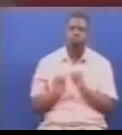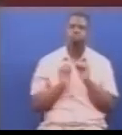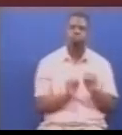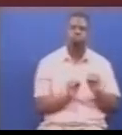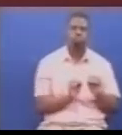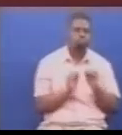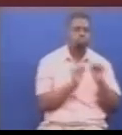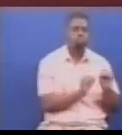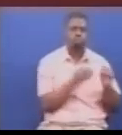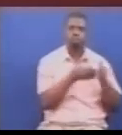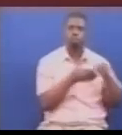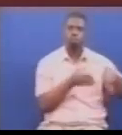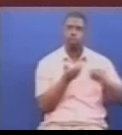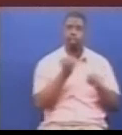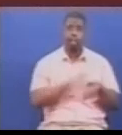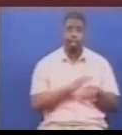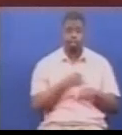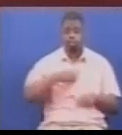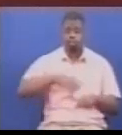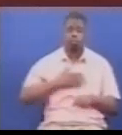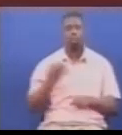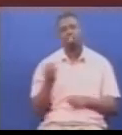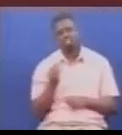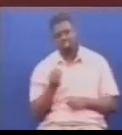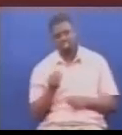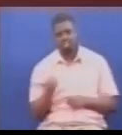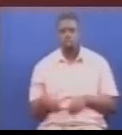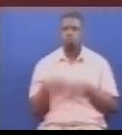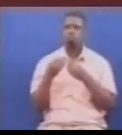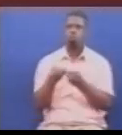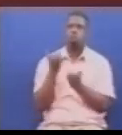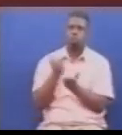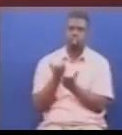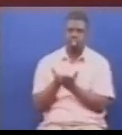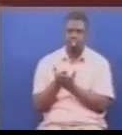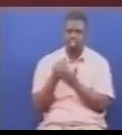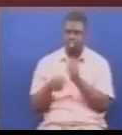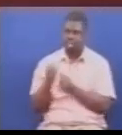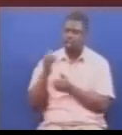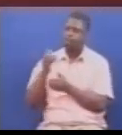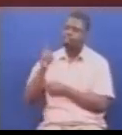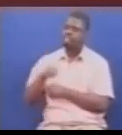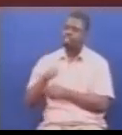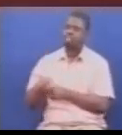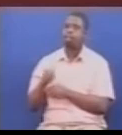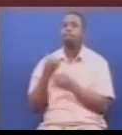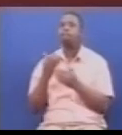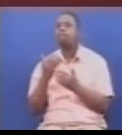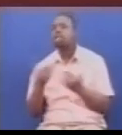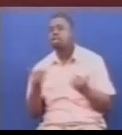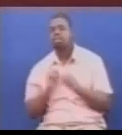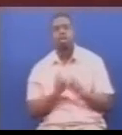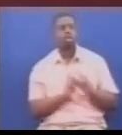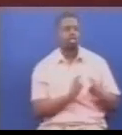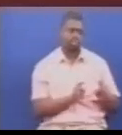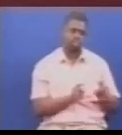kwenda mpaka kule. Na watala mtulio nao pia ni wachache, kwenda kutua ushahidi kwenye kesi mbalimbali inchi nzima, nao pia ni sababu